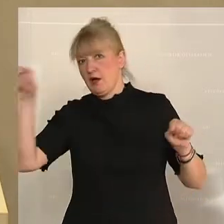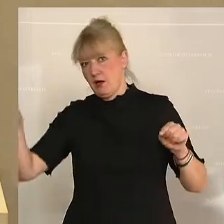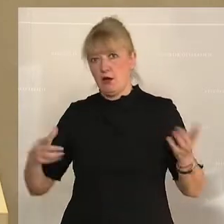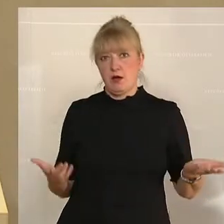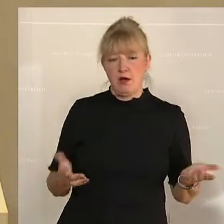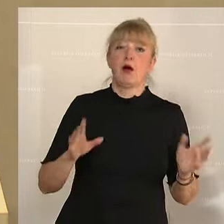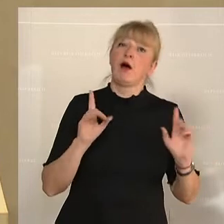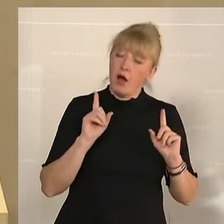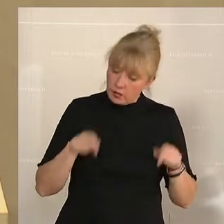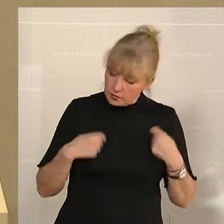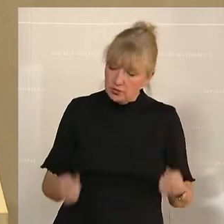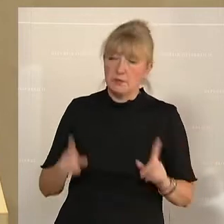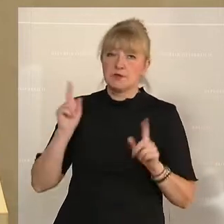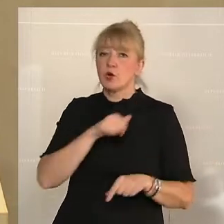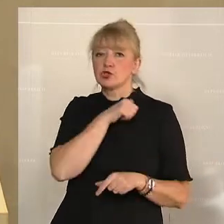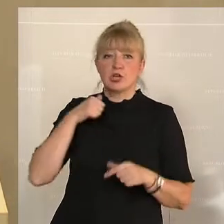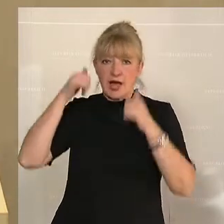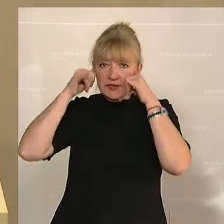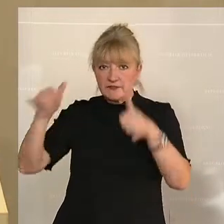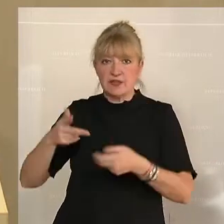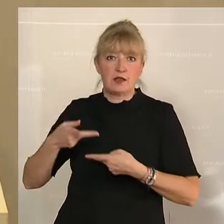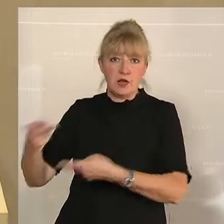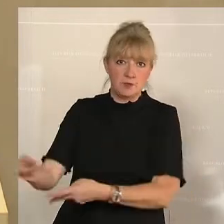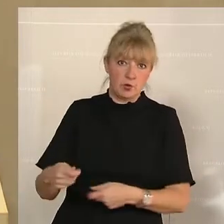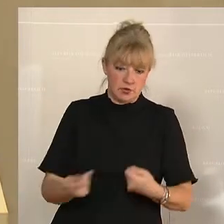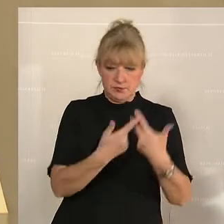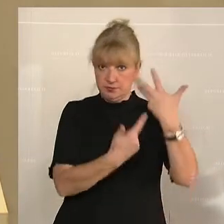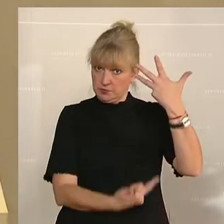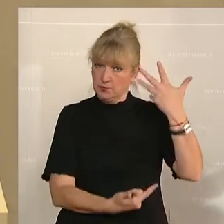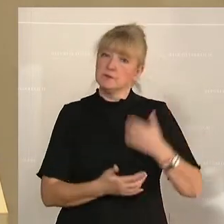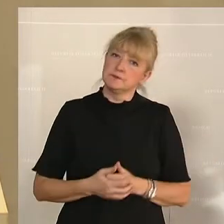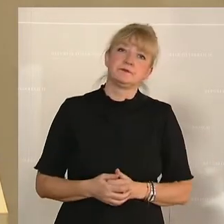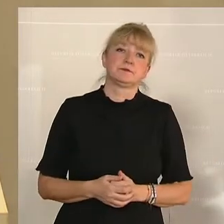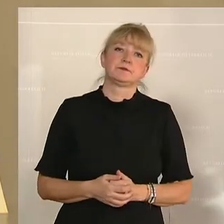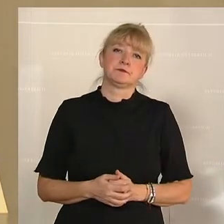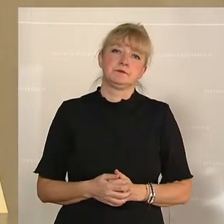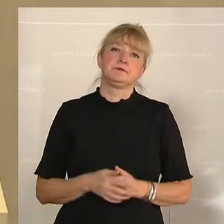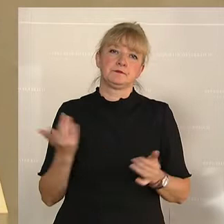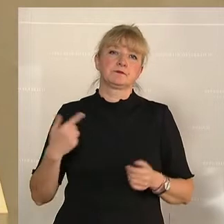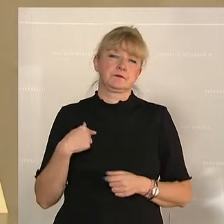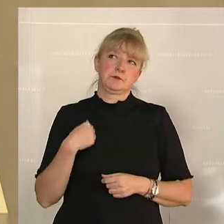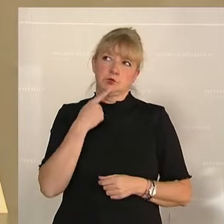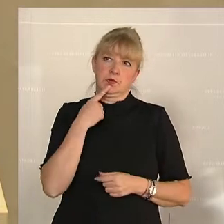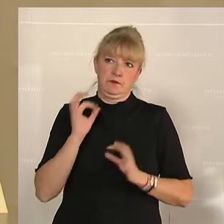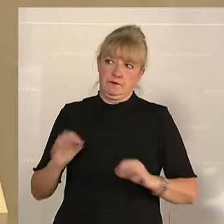und eben auch die Schlachtviehtransporte. Und ich spreche jetzt im Namen der österreichischen Bauern.